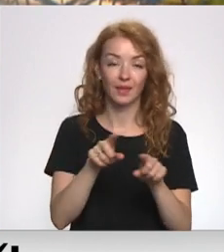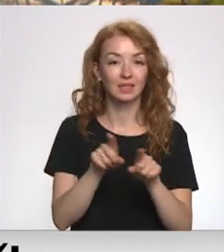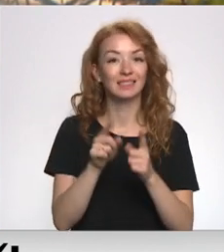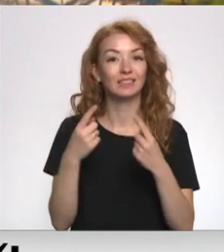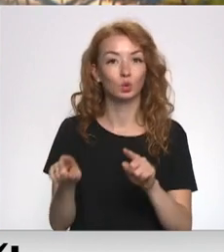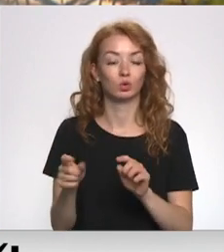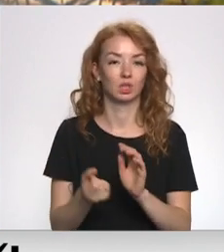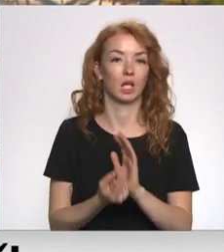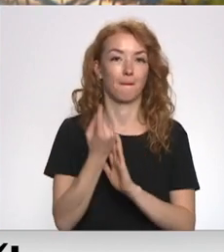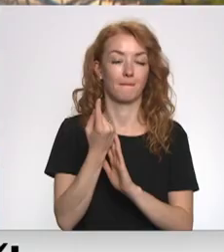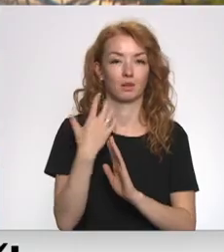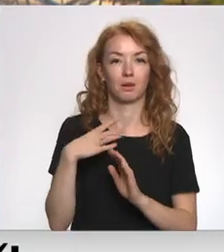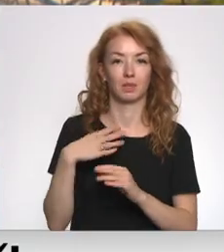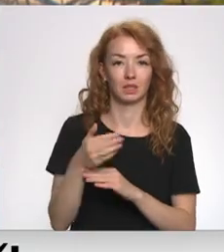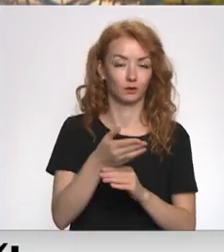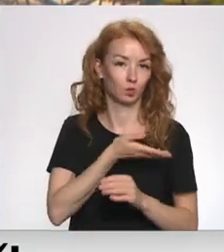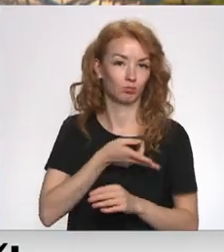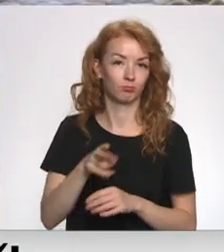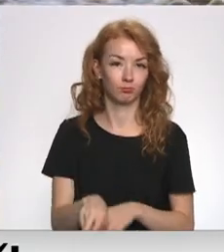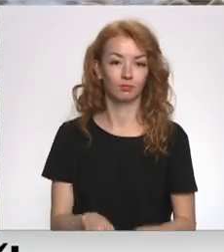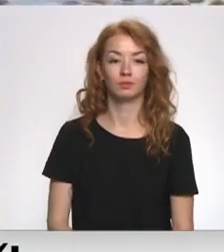iespējamos zivi bojājais iemeslus.